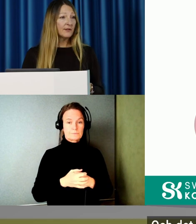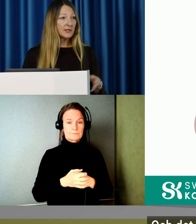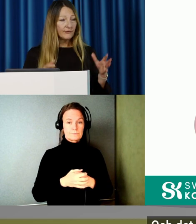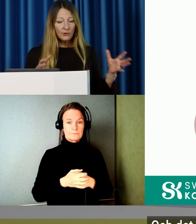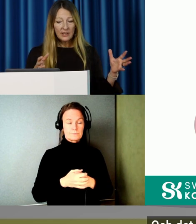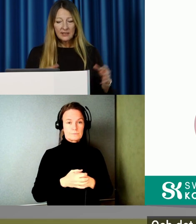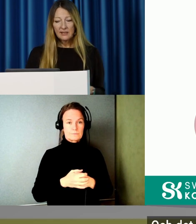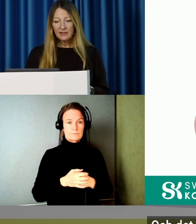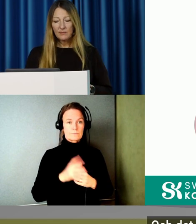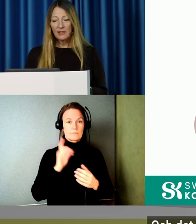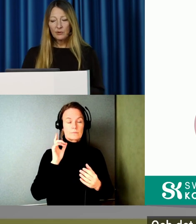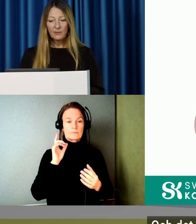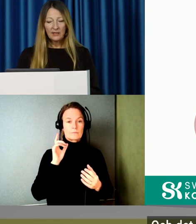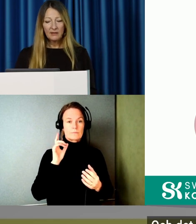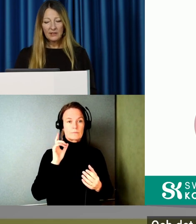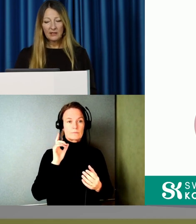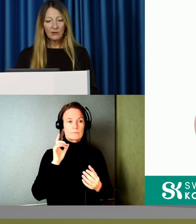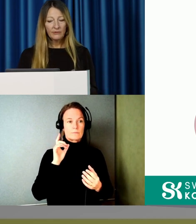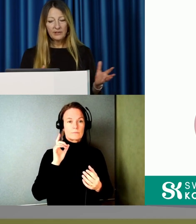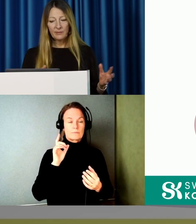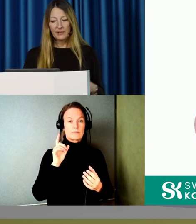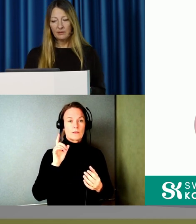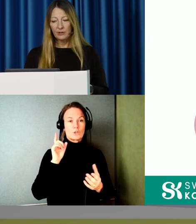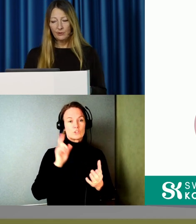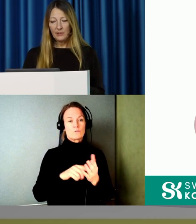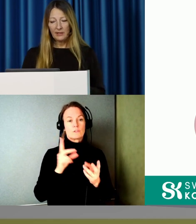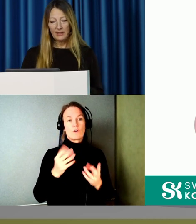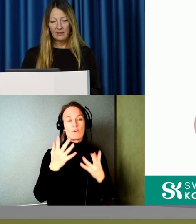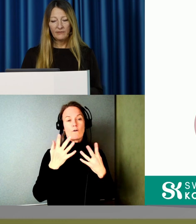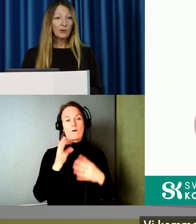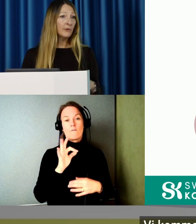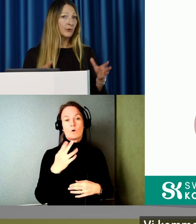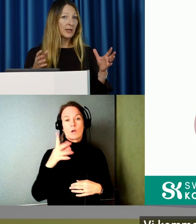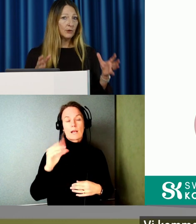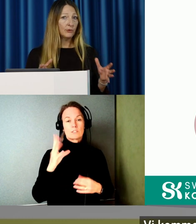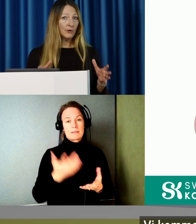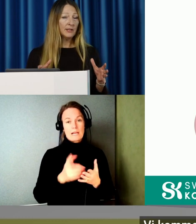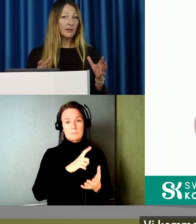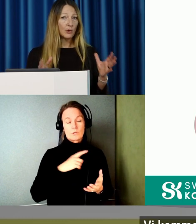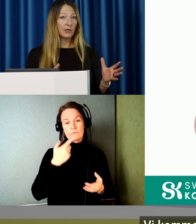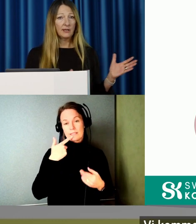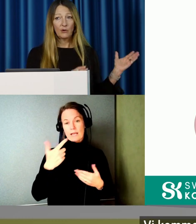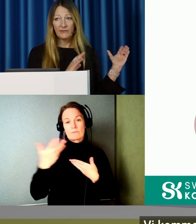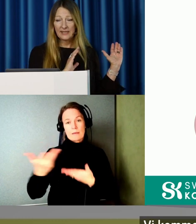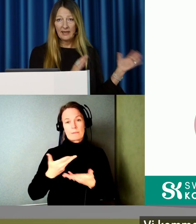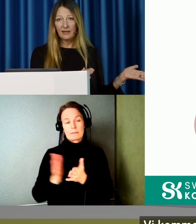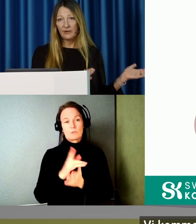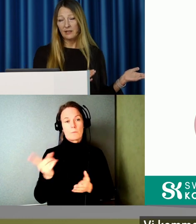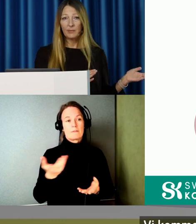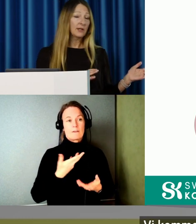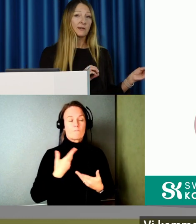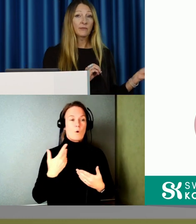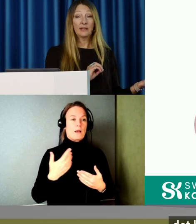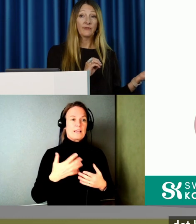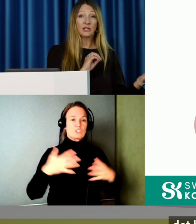Och det var Stiftelsen Funka ska jag säga som har hjälpt oss med det. Vi är jätteglada för att samarbeta med dem. Vi kommer få en mer uttömmande rapport än det jag kommer visa här.